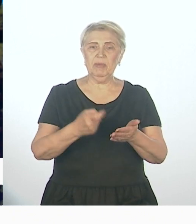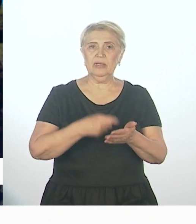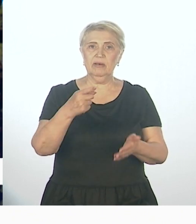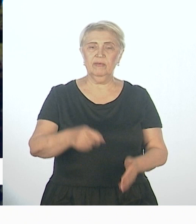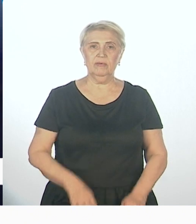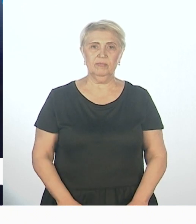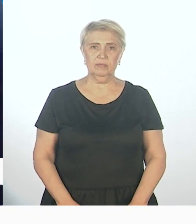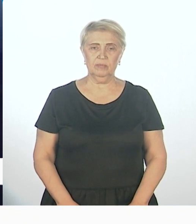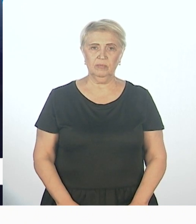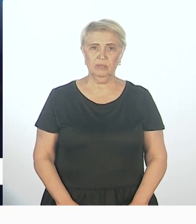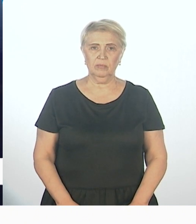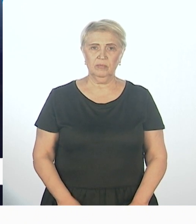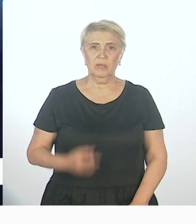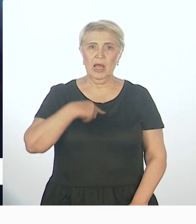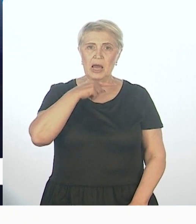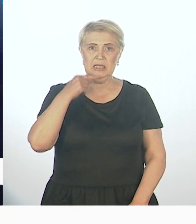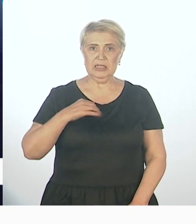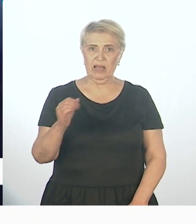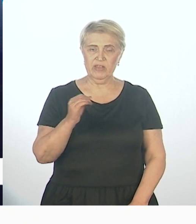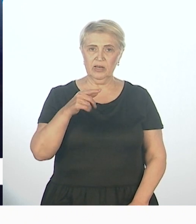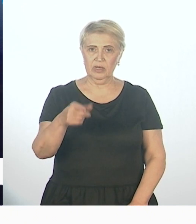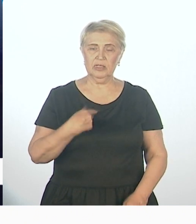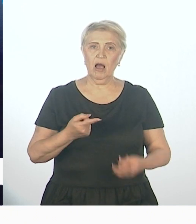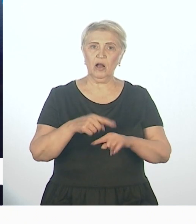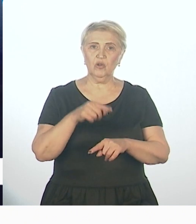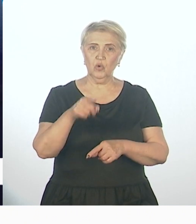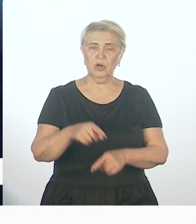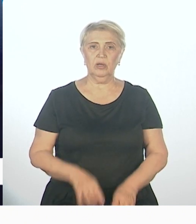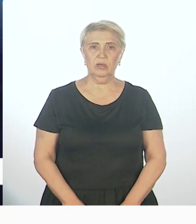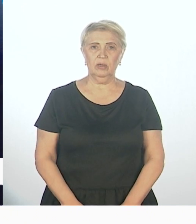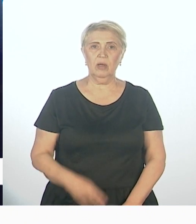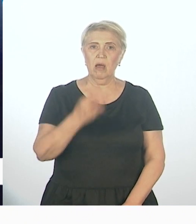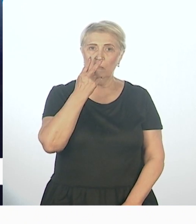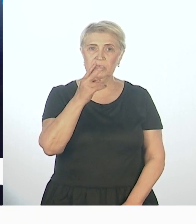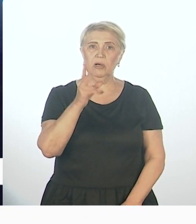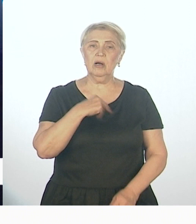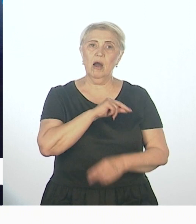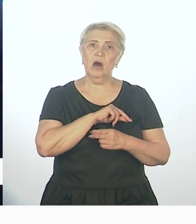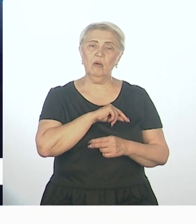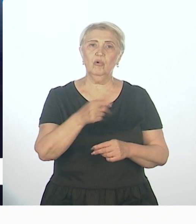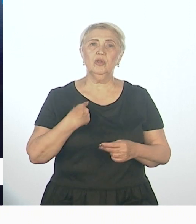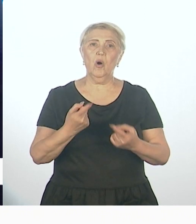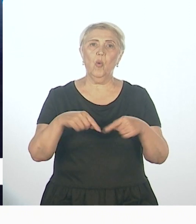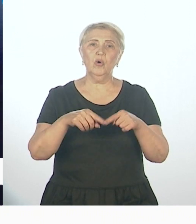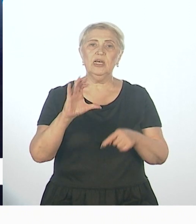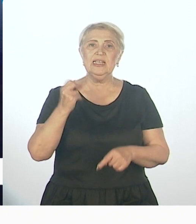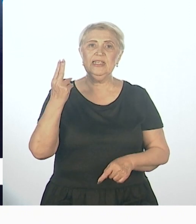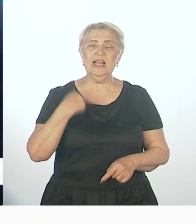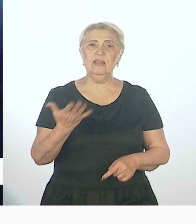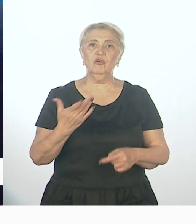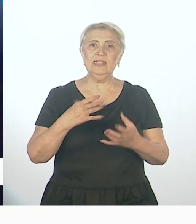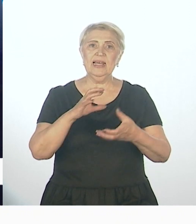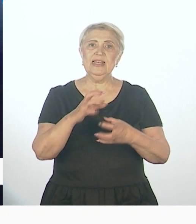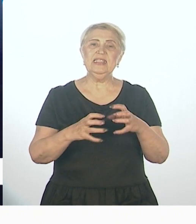Российской Федерации, которые посмотрели, как работает отрасль социальной сферы города